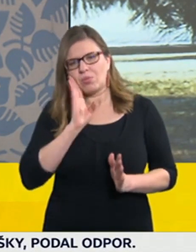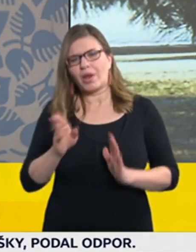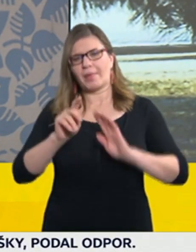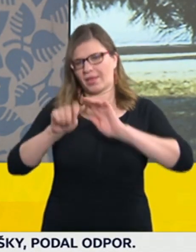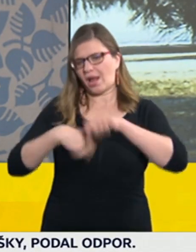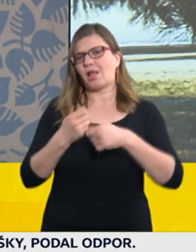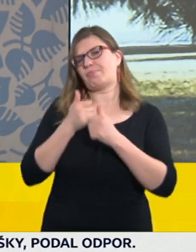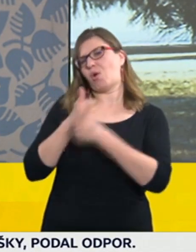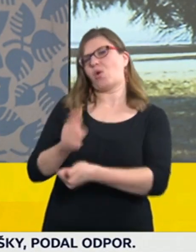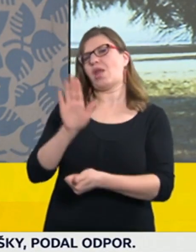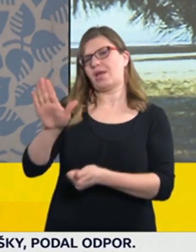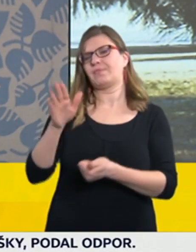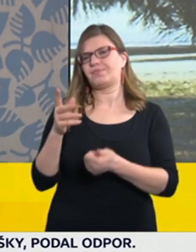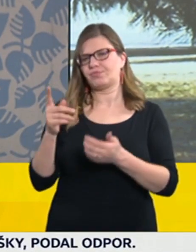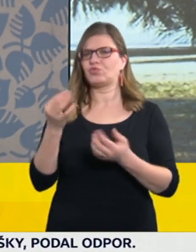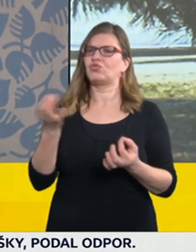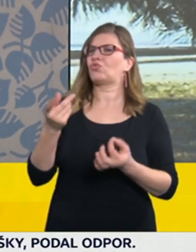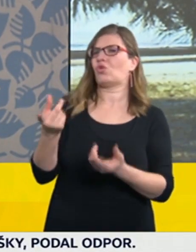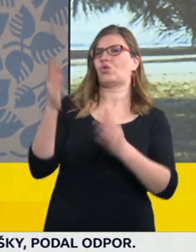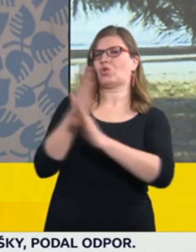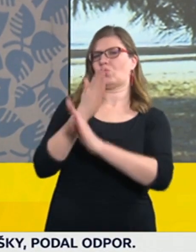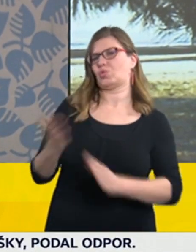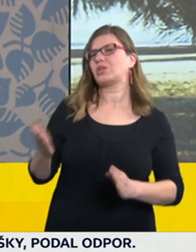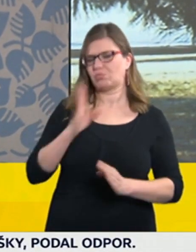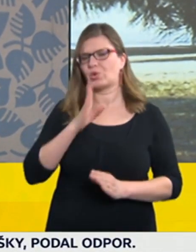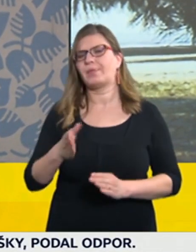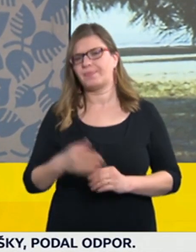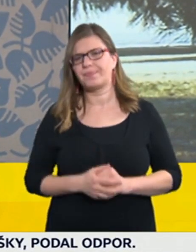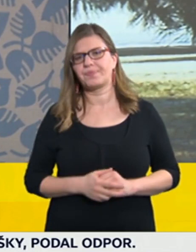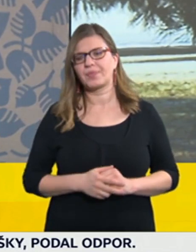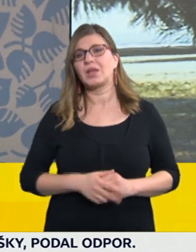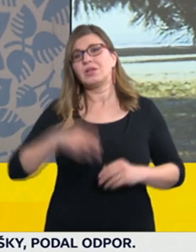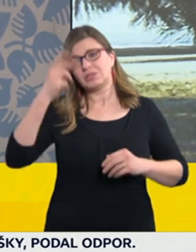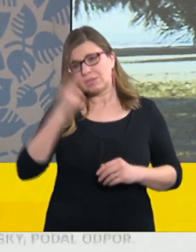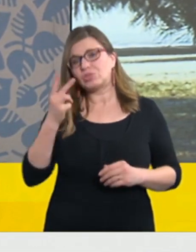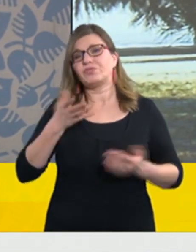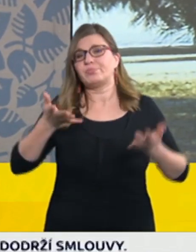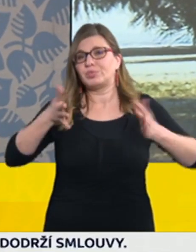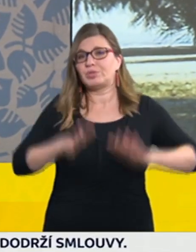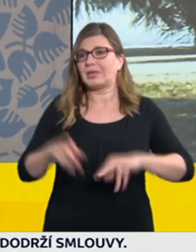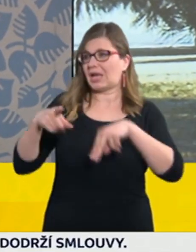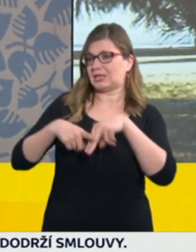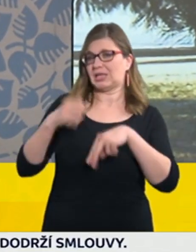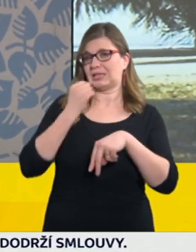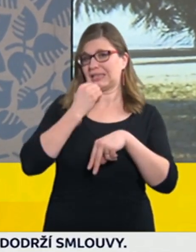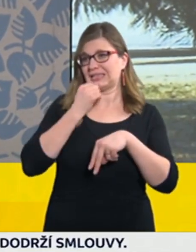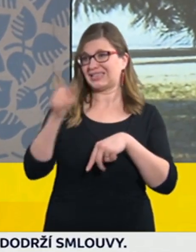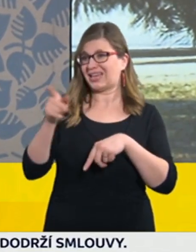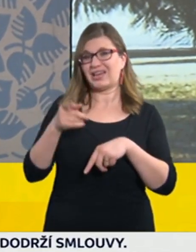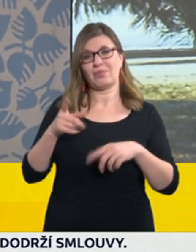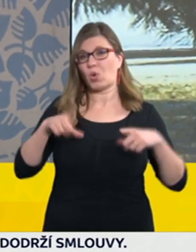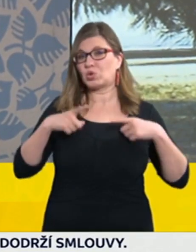účinné a bezpečné pro naše občany. Bude to samozřejmě znamenat určité, nebo znamenalo by to určité zase